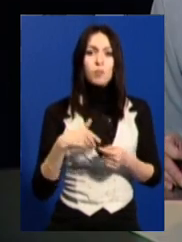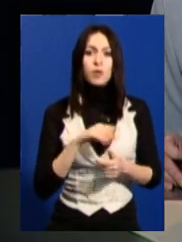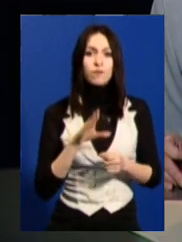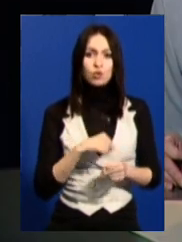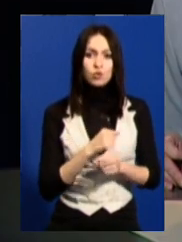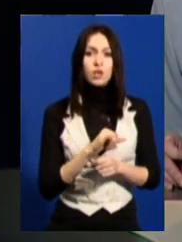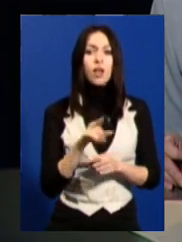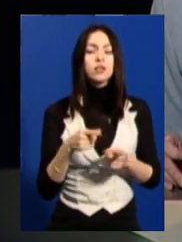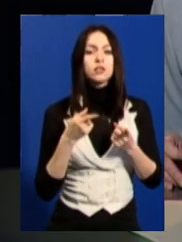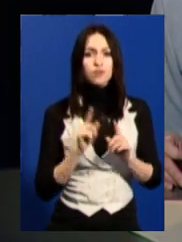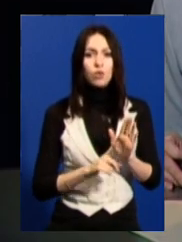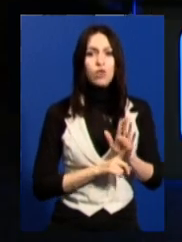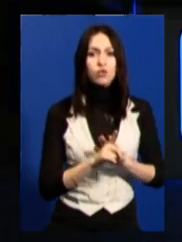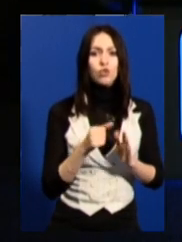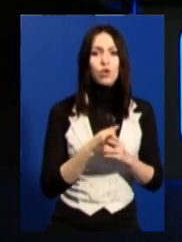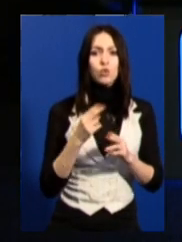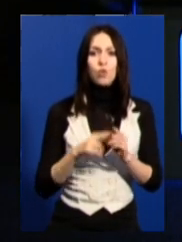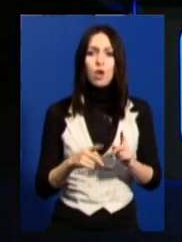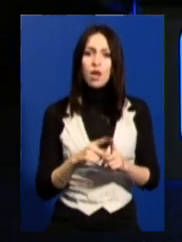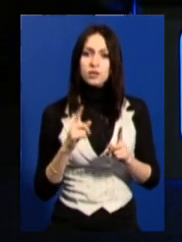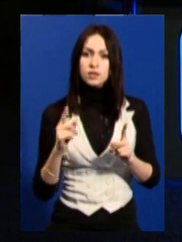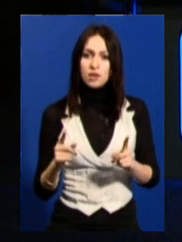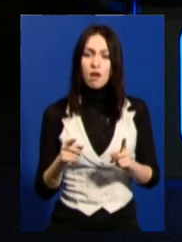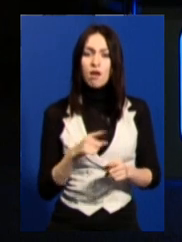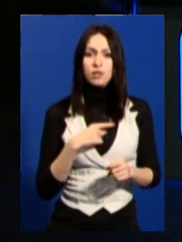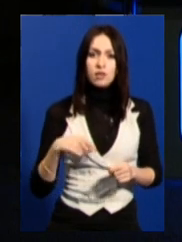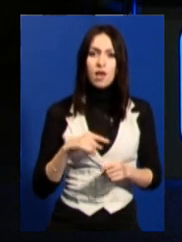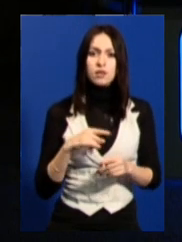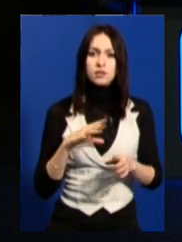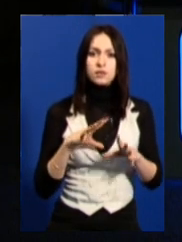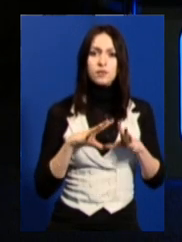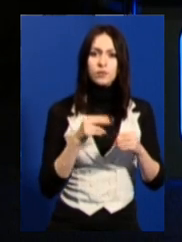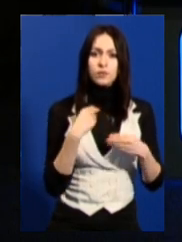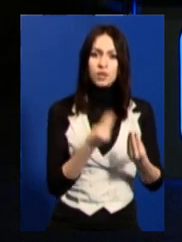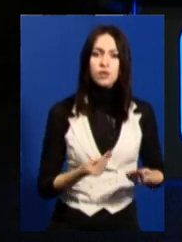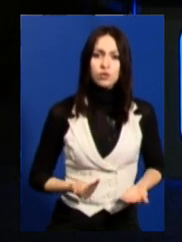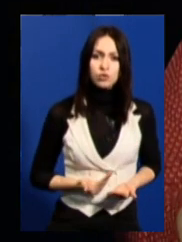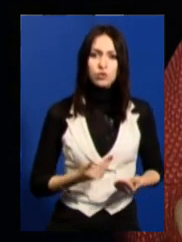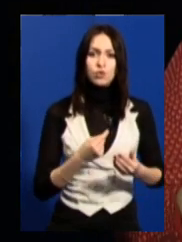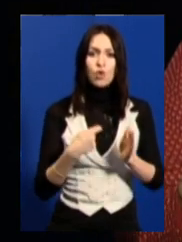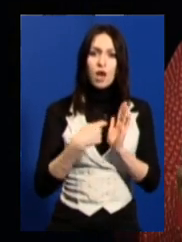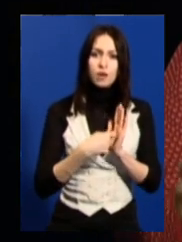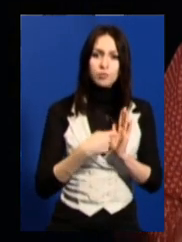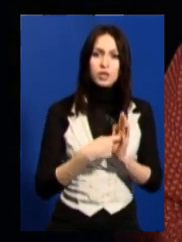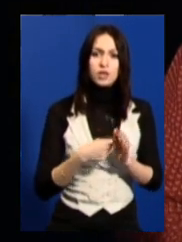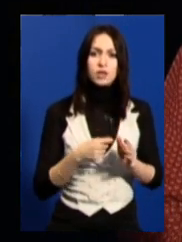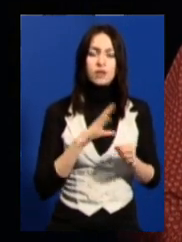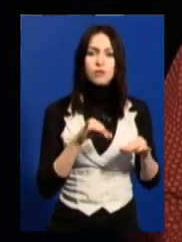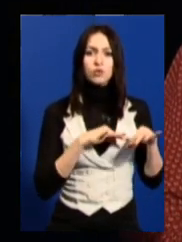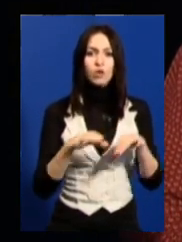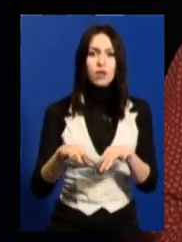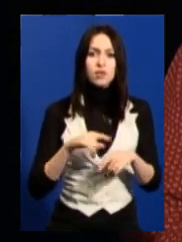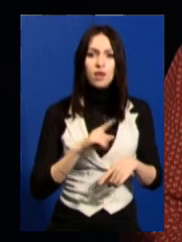справді від початку до кінця нас посілили, годували, катали. В нас був